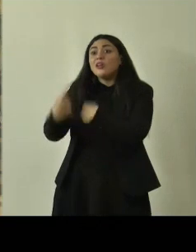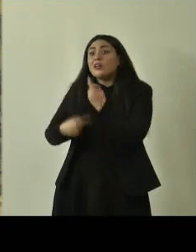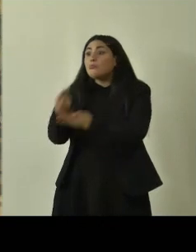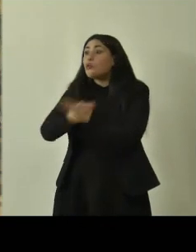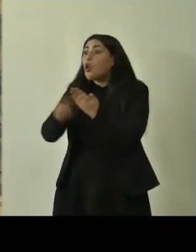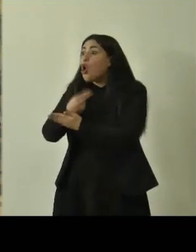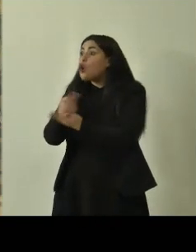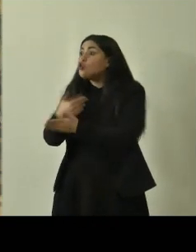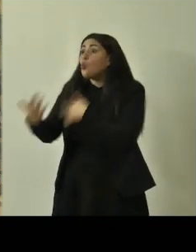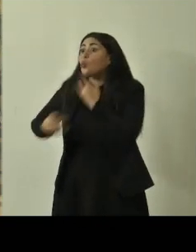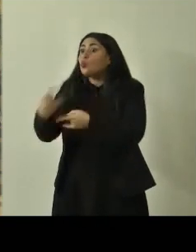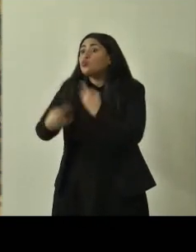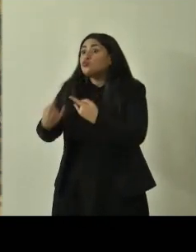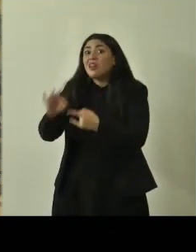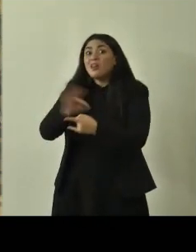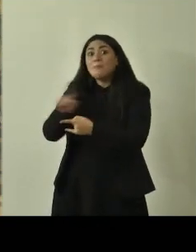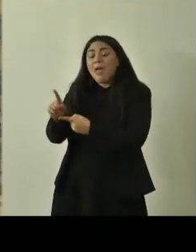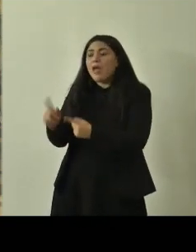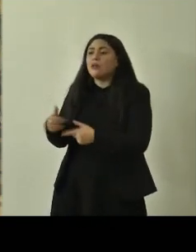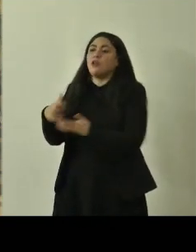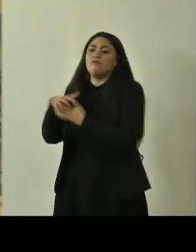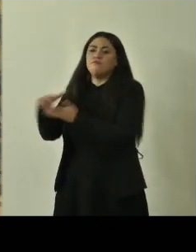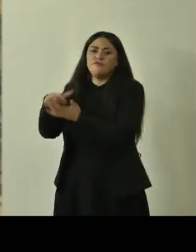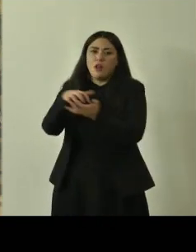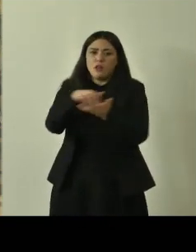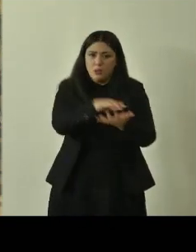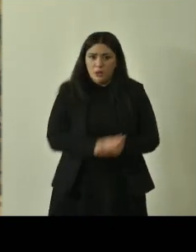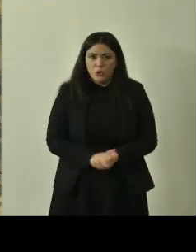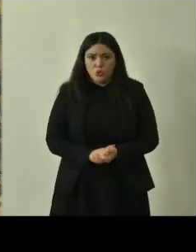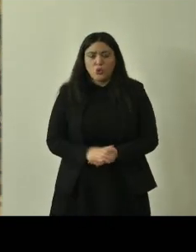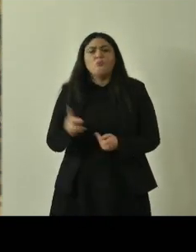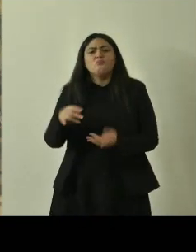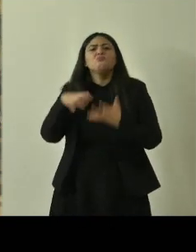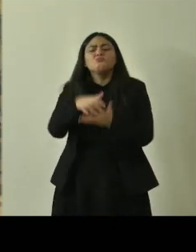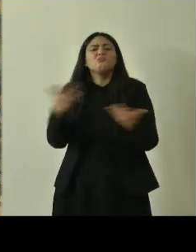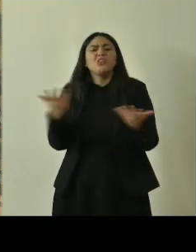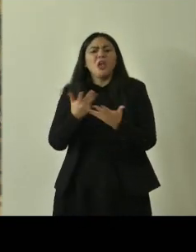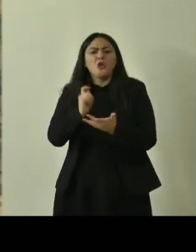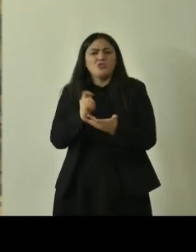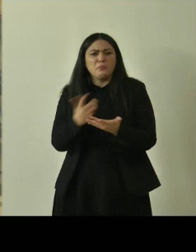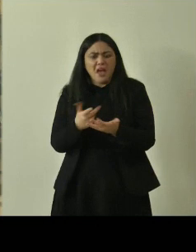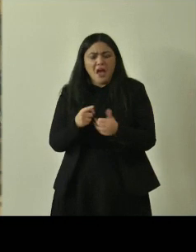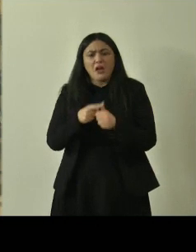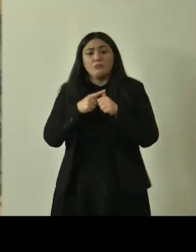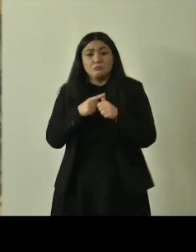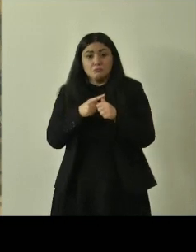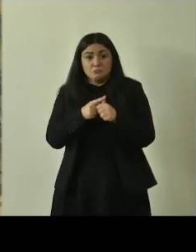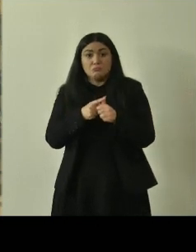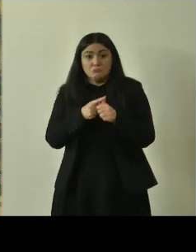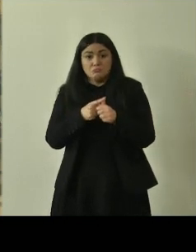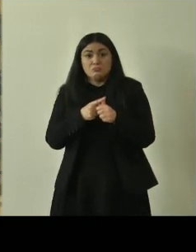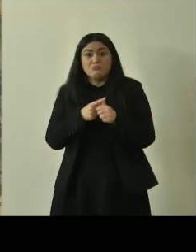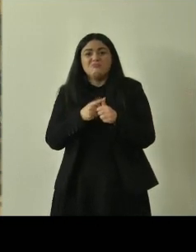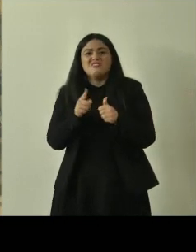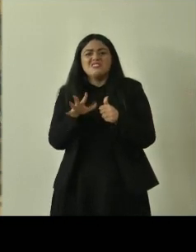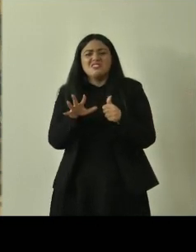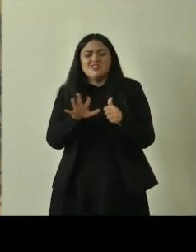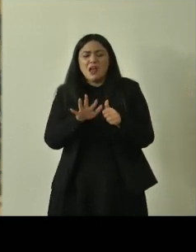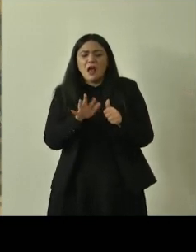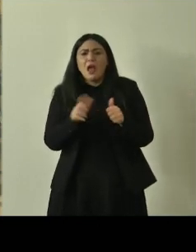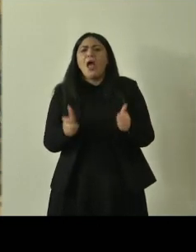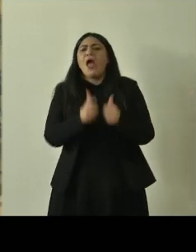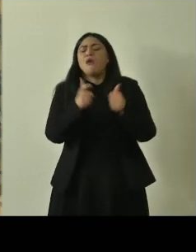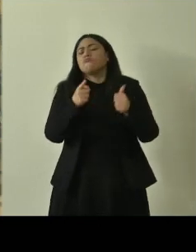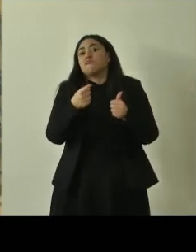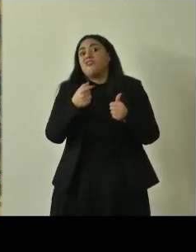meritevoli cosa paghiamo con questi fondi? con questi fondi paghiamo le rimonde del secco cioè interventi molto